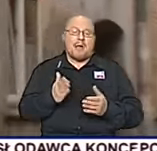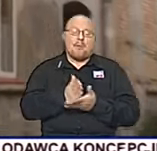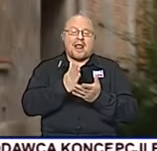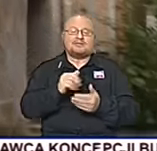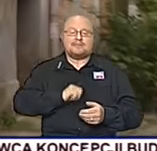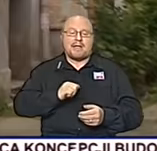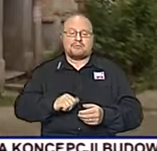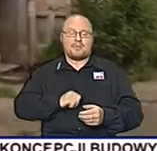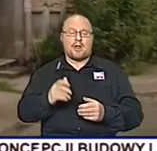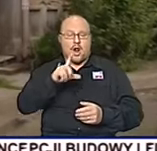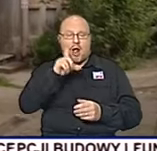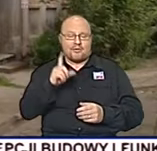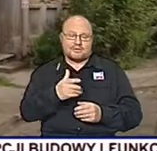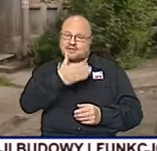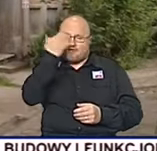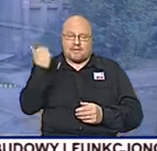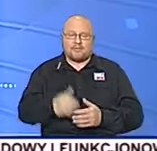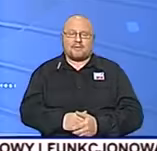czasu lokatorzy? Na razie nie wiadomo.